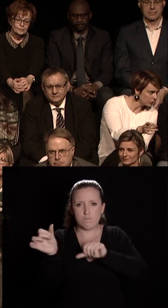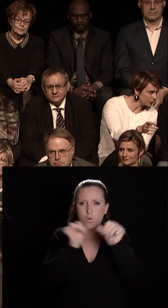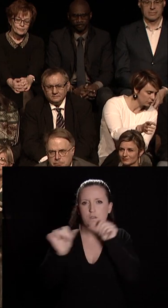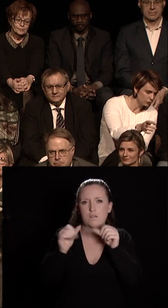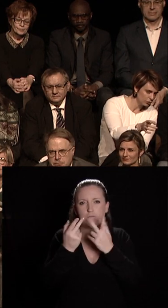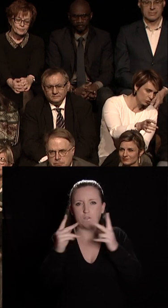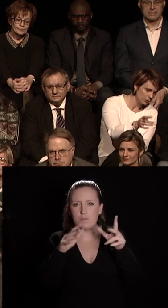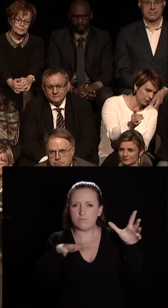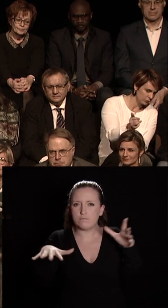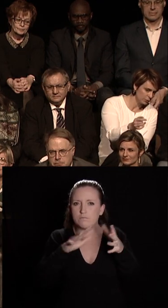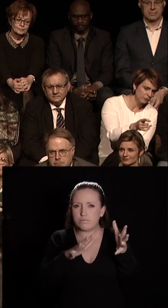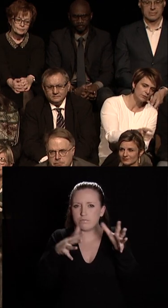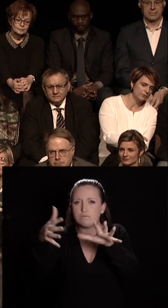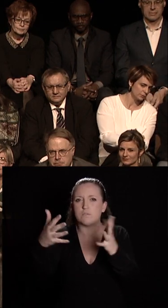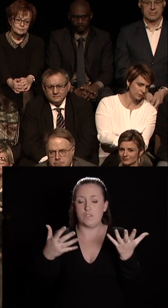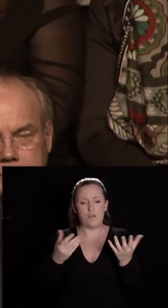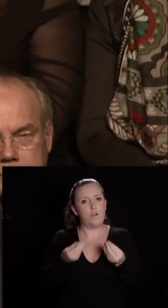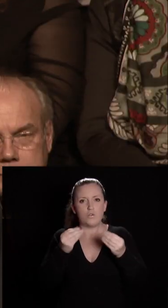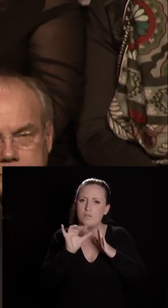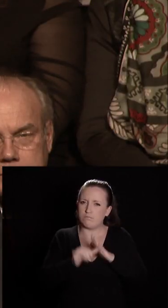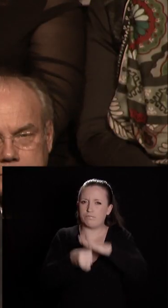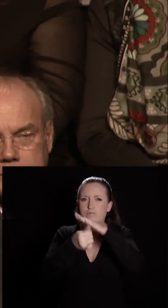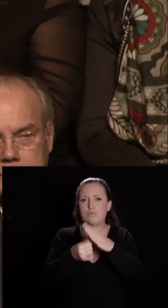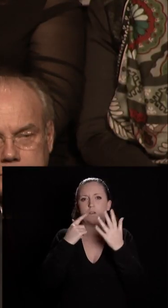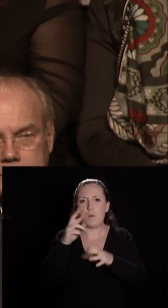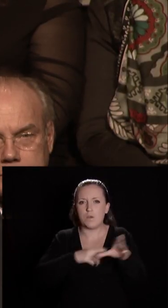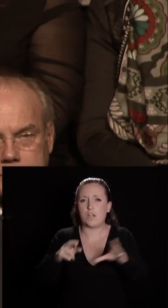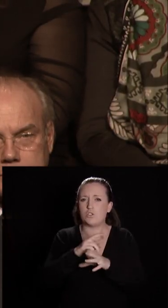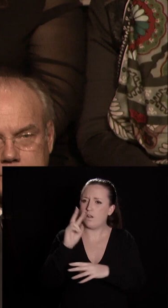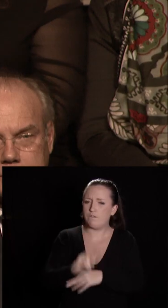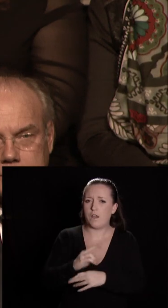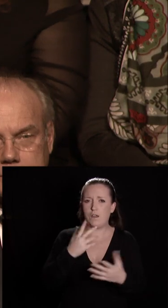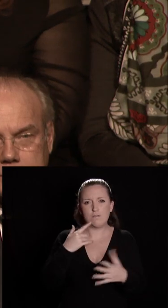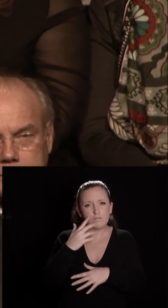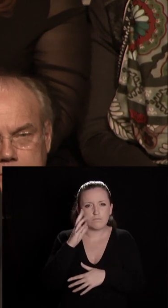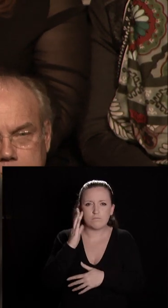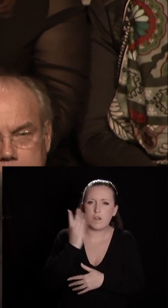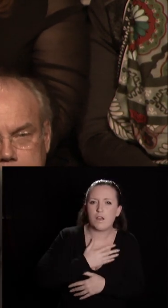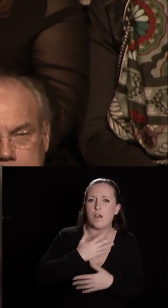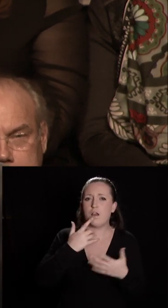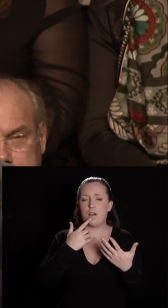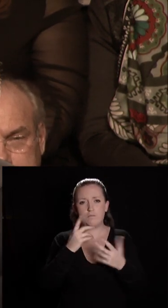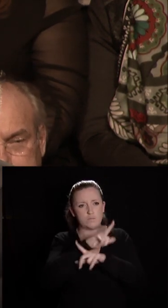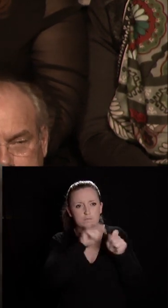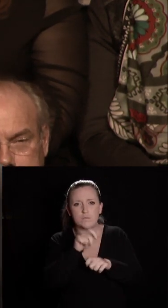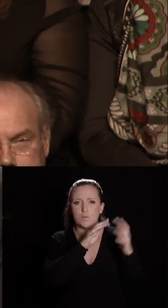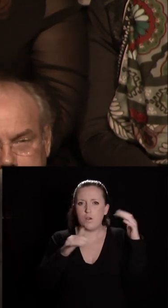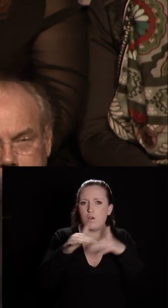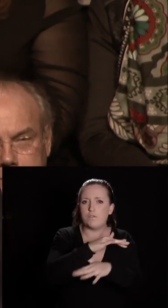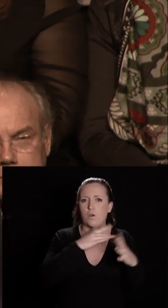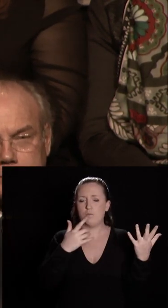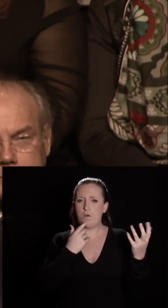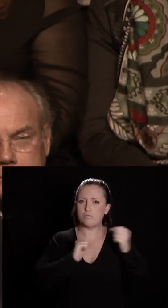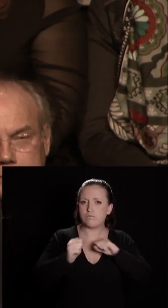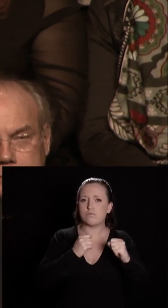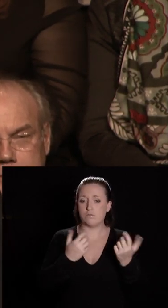d'en faire une véritable capitale régionale, douce à vivre, dynamique, respectueuse de l'environnement, et plus que